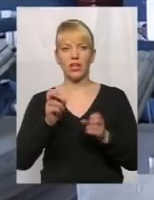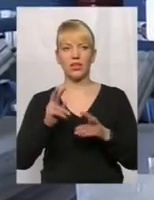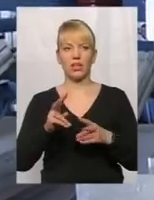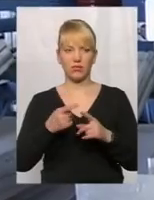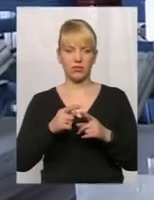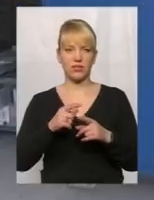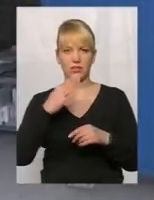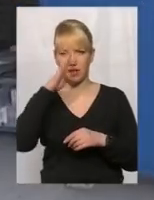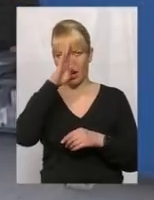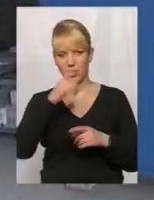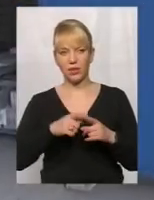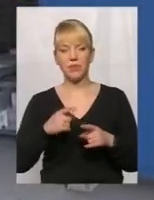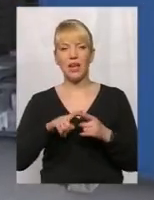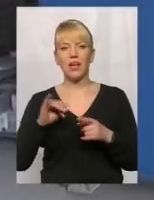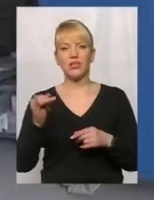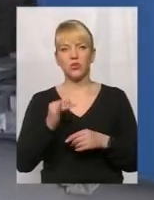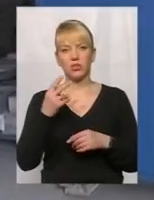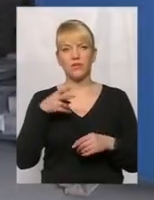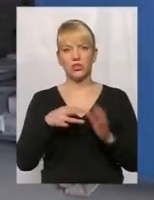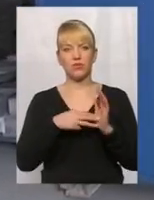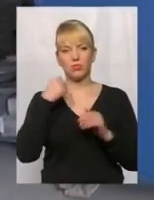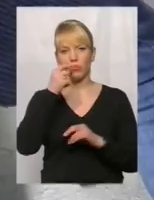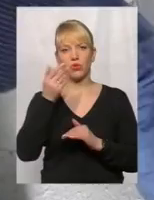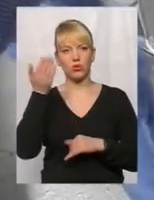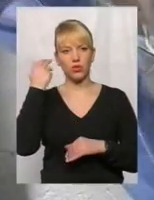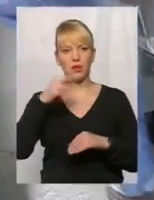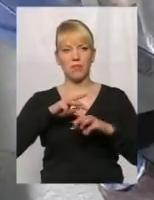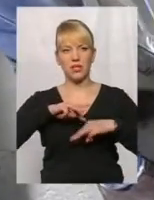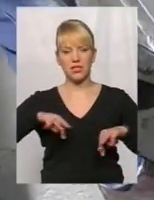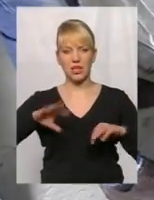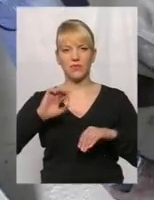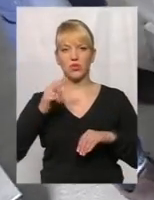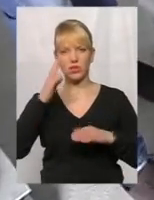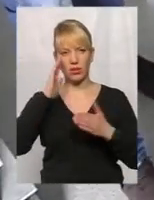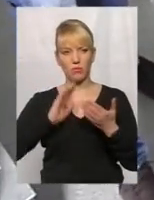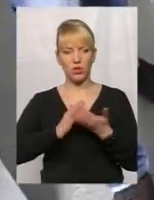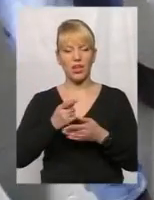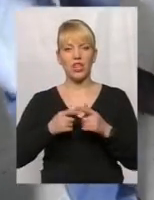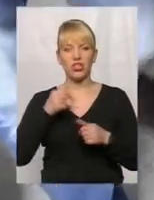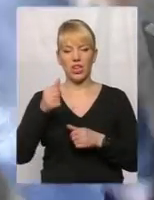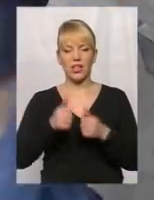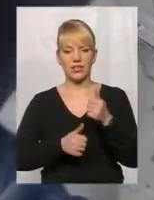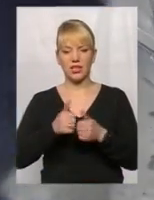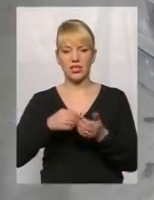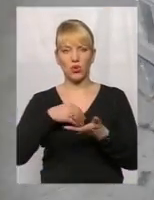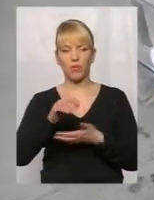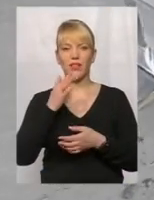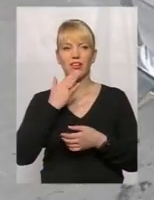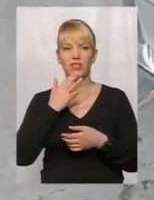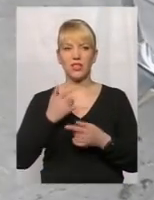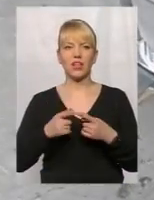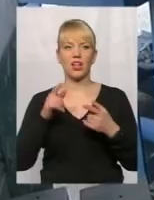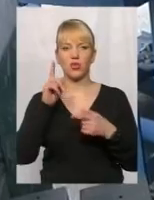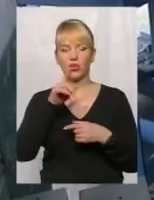Історія розпочалася 2008 року. Тоді Мінсосполітики через тендер закупило іноземне надсучасне на той час